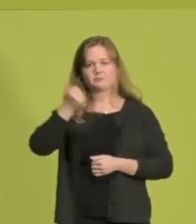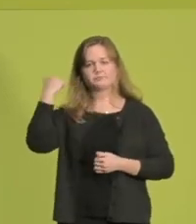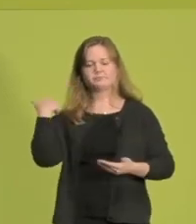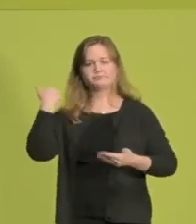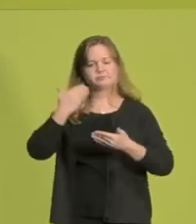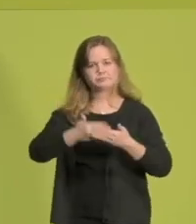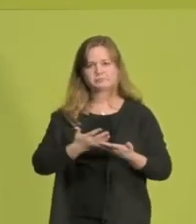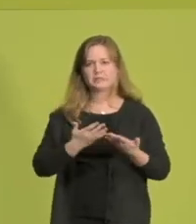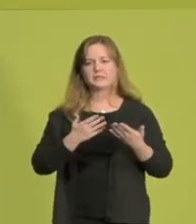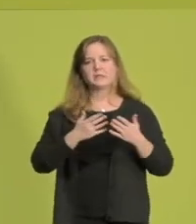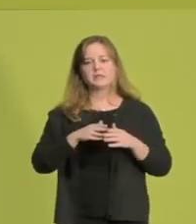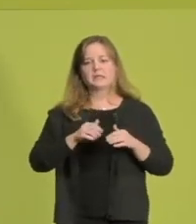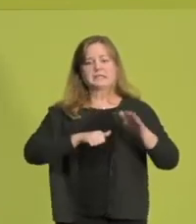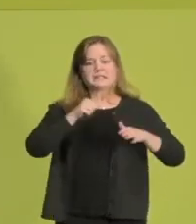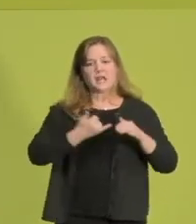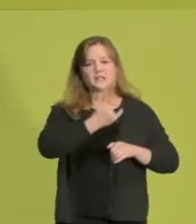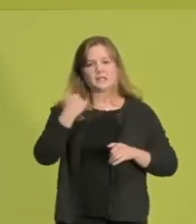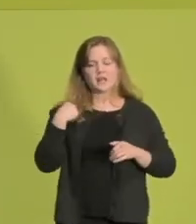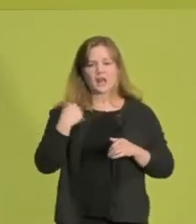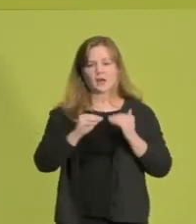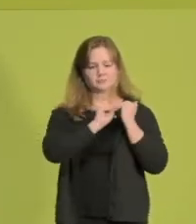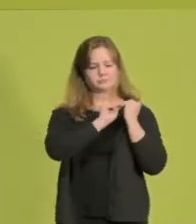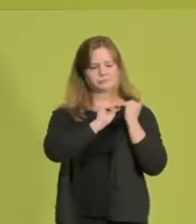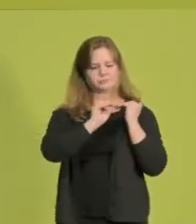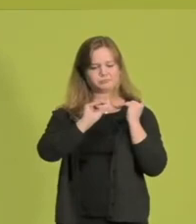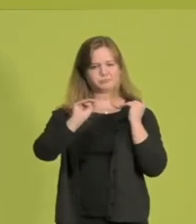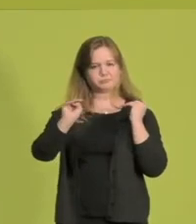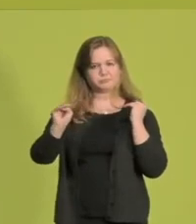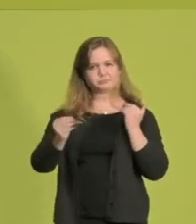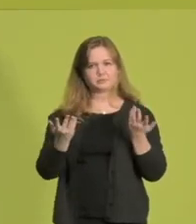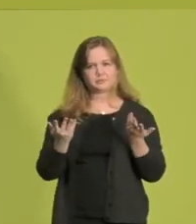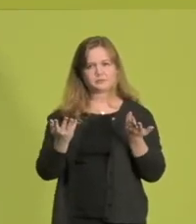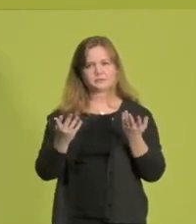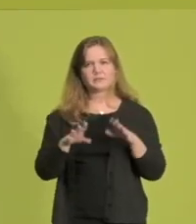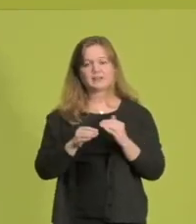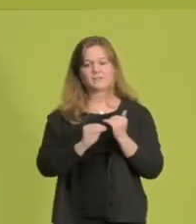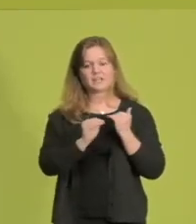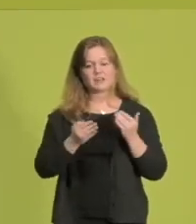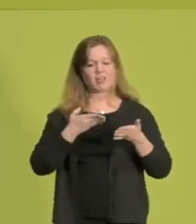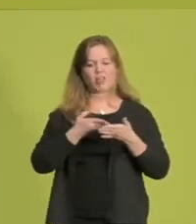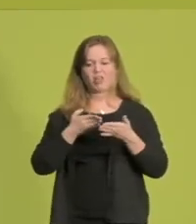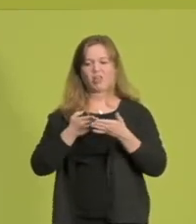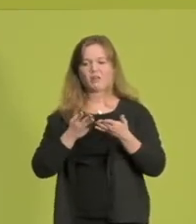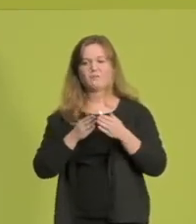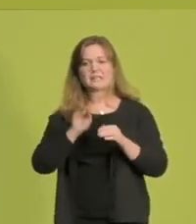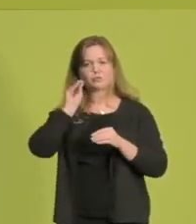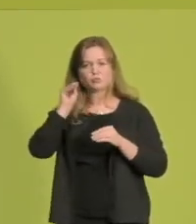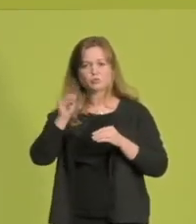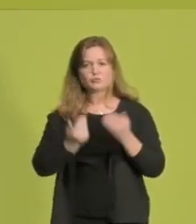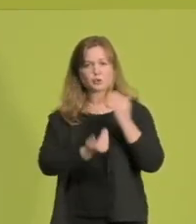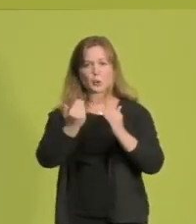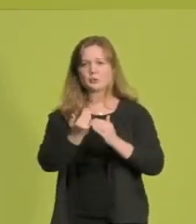Merkel waren nicht nur 16 Jahre Stabilität, sondern eben auch 16 Jahre Stillstand in den Zukunftsthemen.